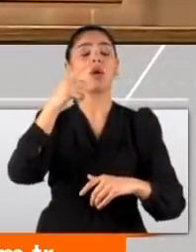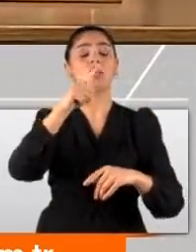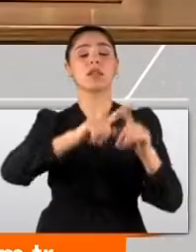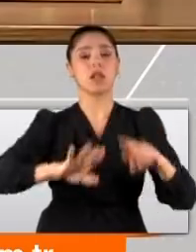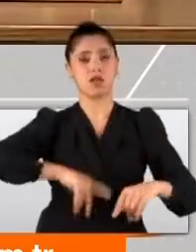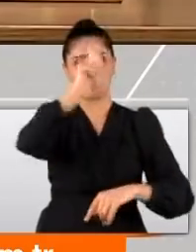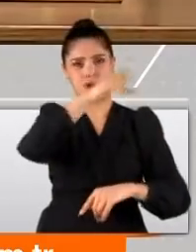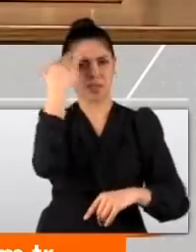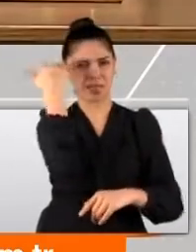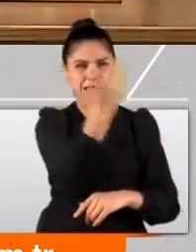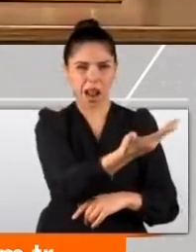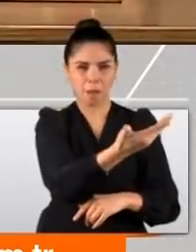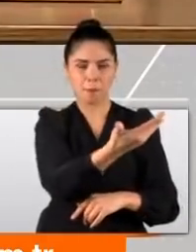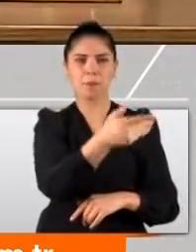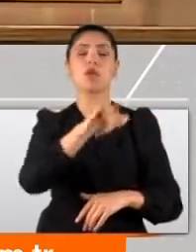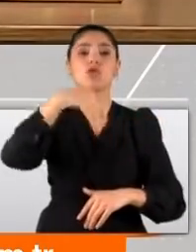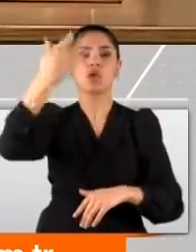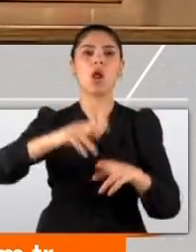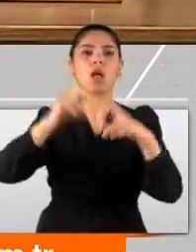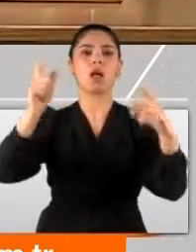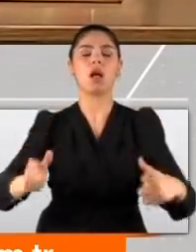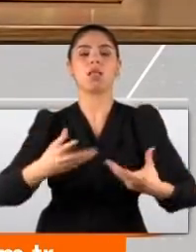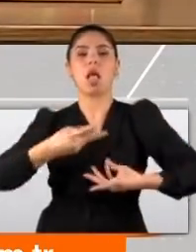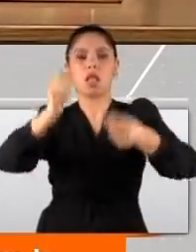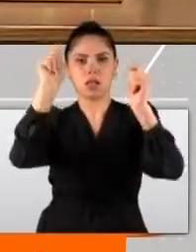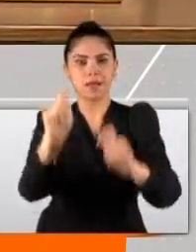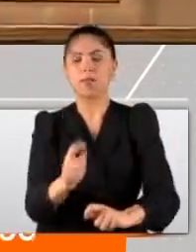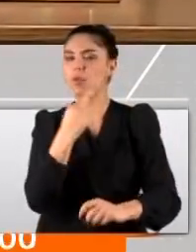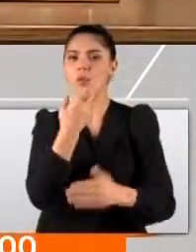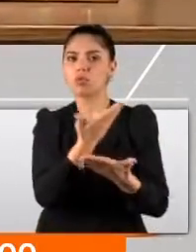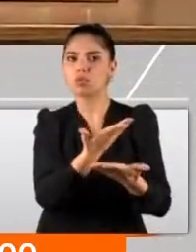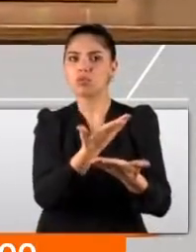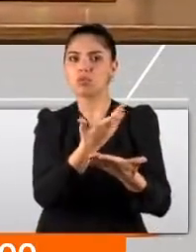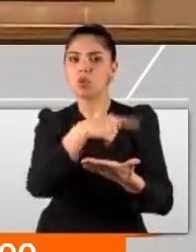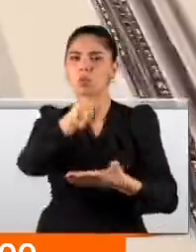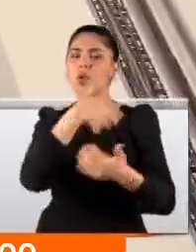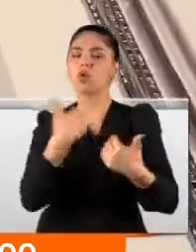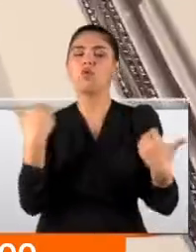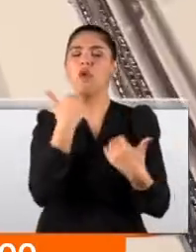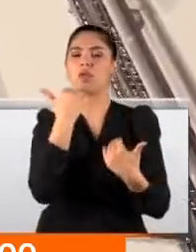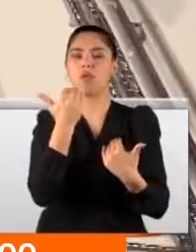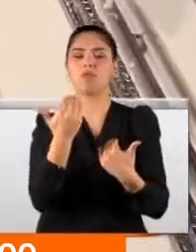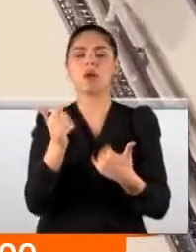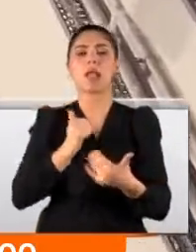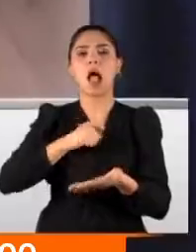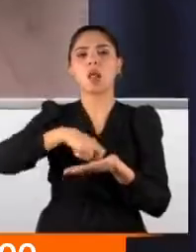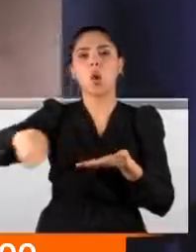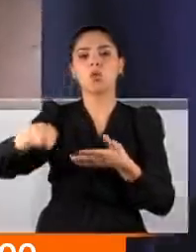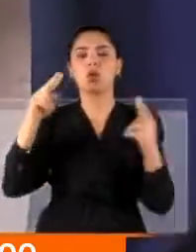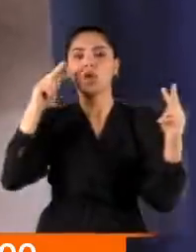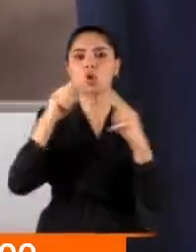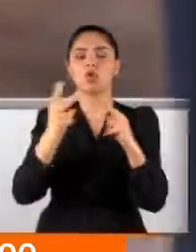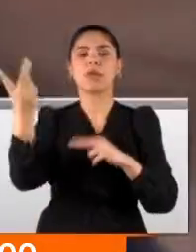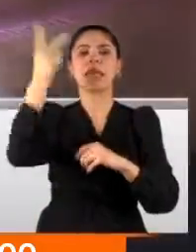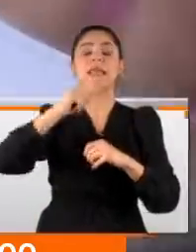Ondan sonra da Kandil'i yakıp yıkmaktan bahsedecek. Bunlara güven olmaz. Asgari ücret görüşmelerinde